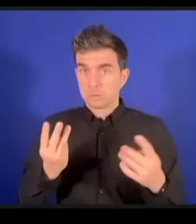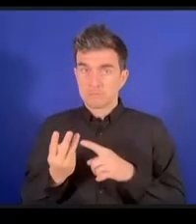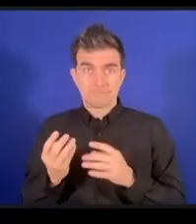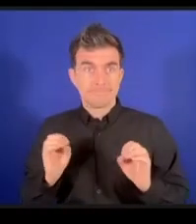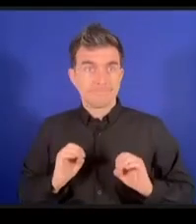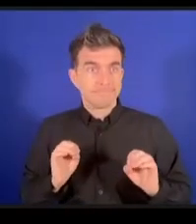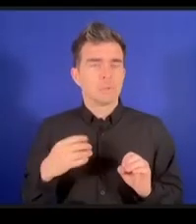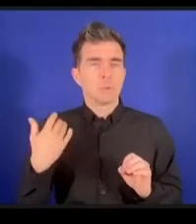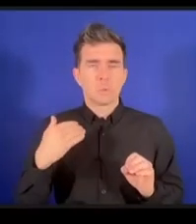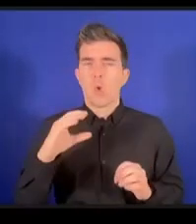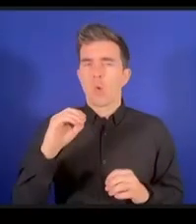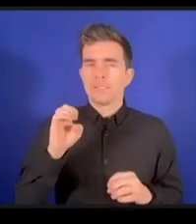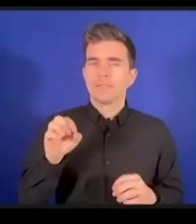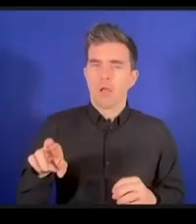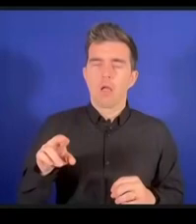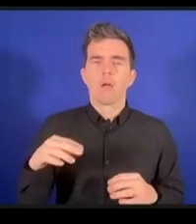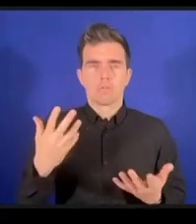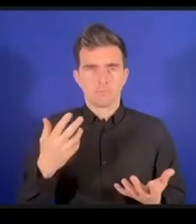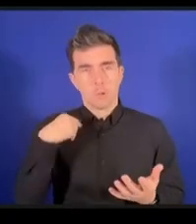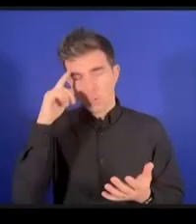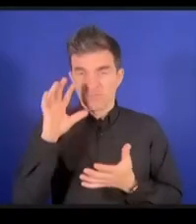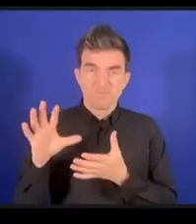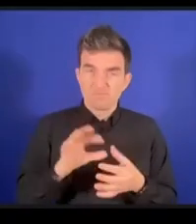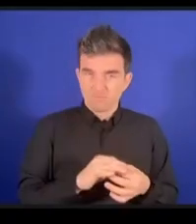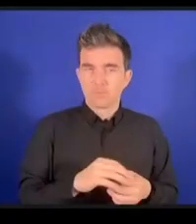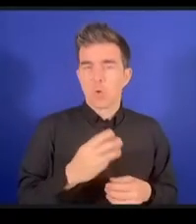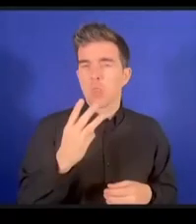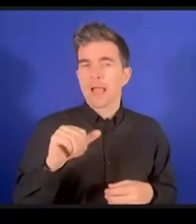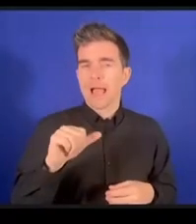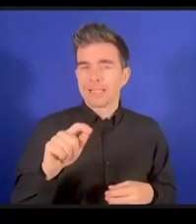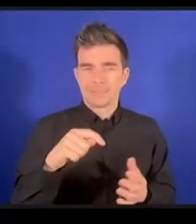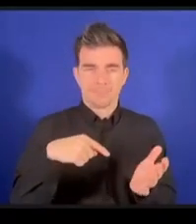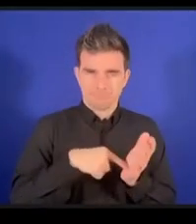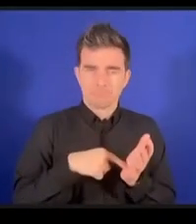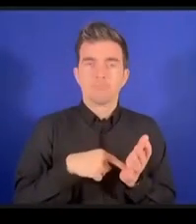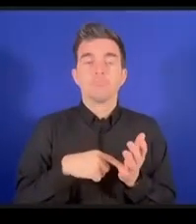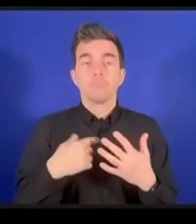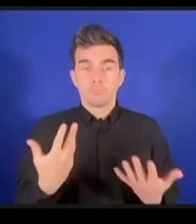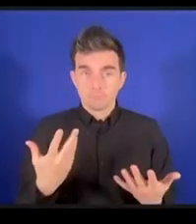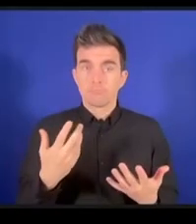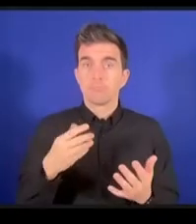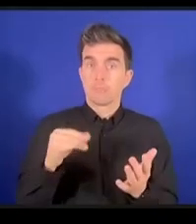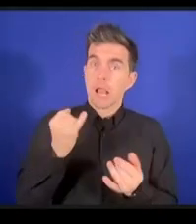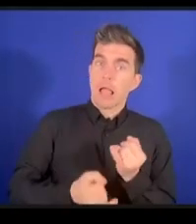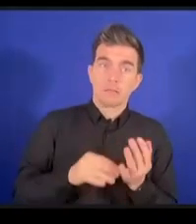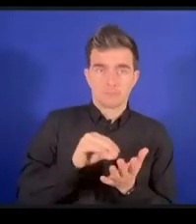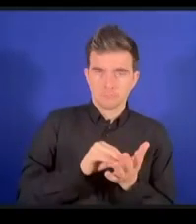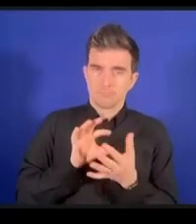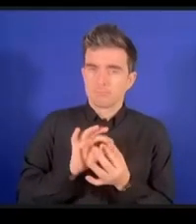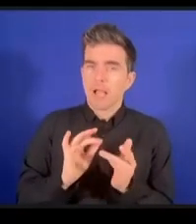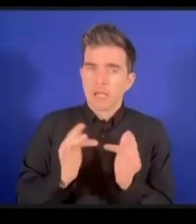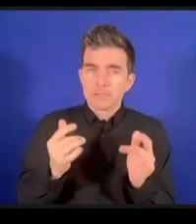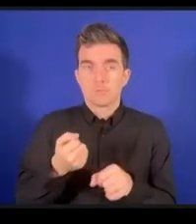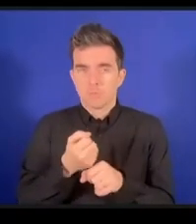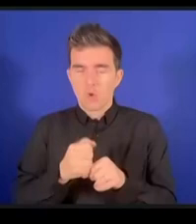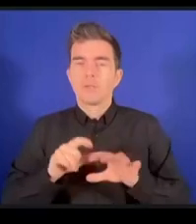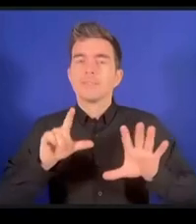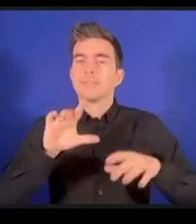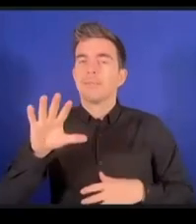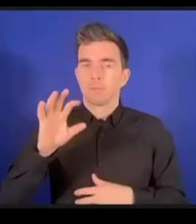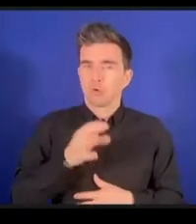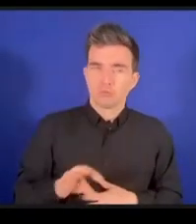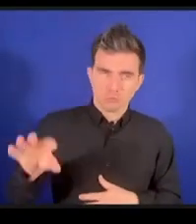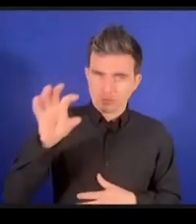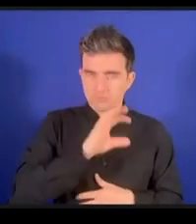れている雇用に関するレポートですインターネットというのは雇用創出の上で大きな役割を果た